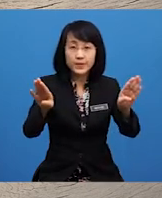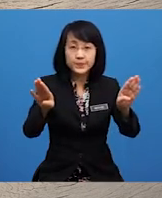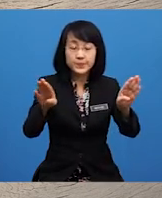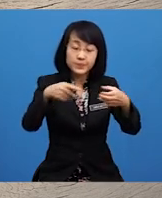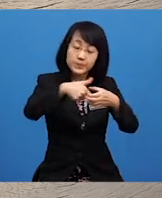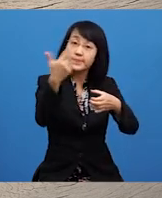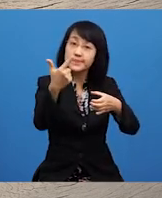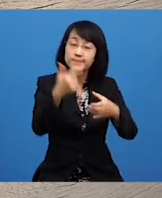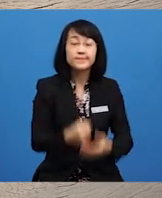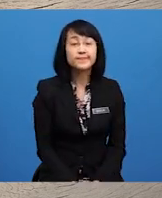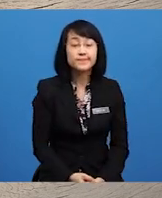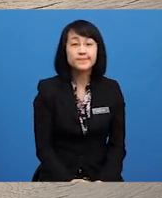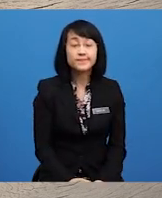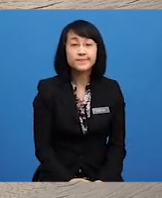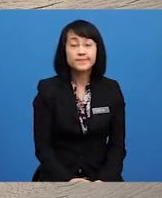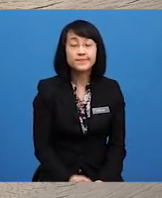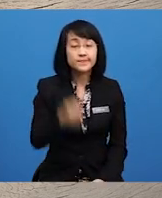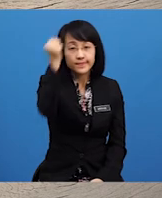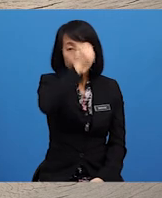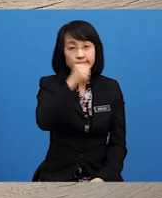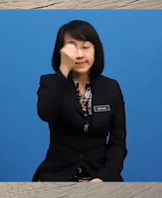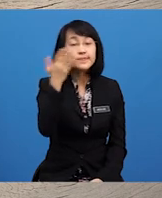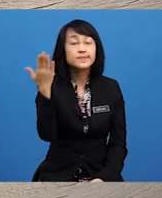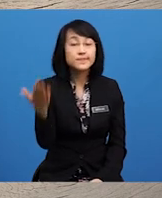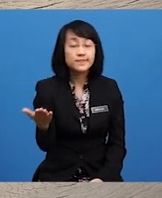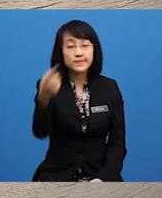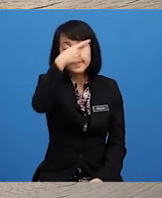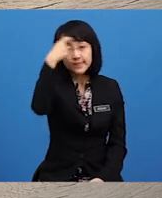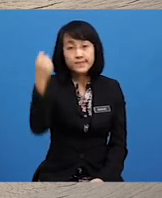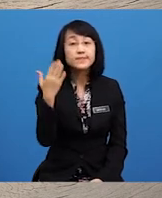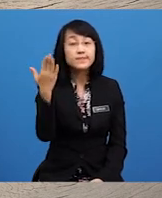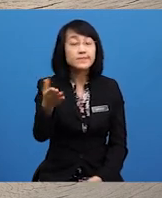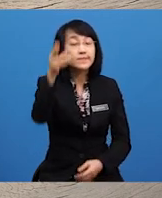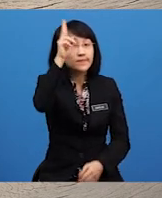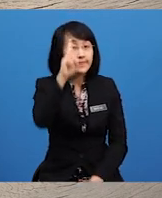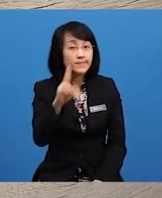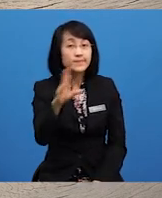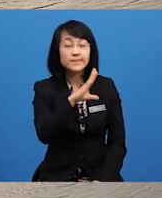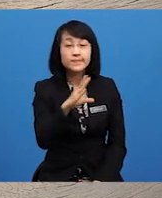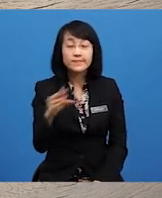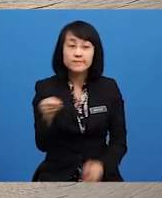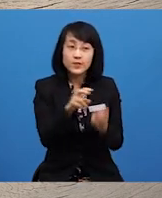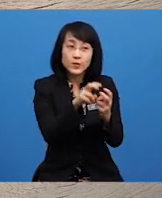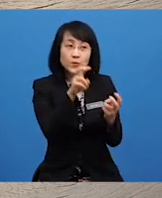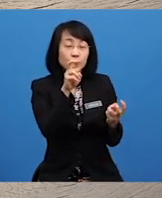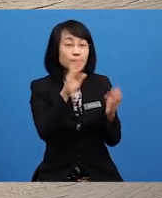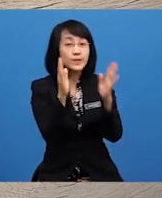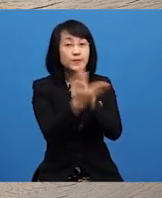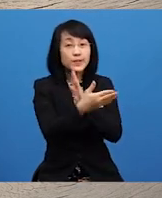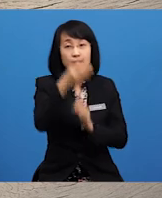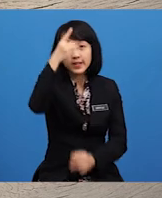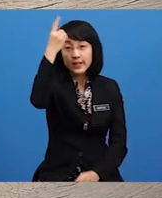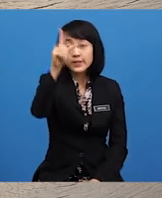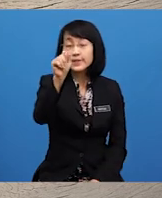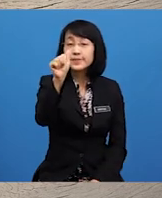Sikap beliau telah menyebabkan Beliau dihormati dan dikagumi oleh Datuk Tan